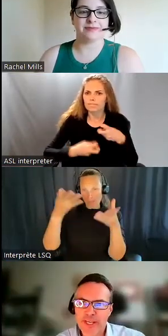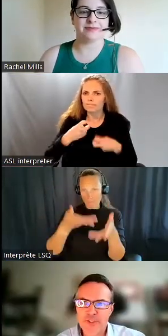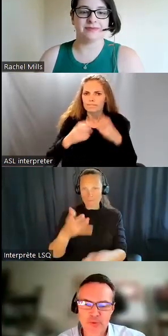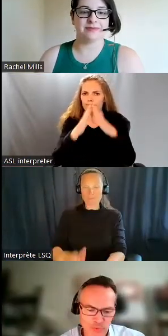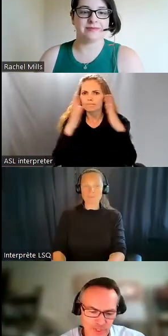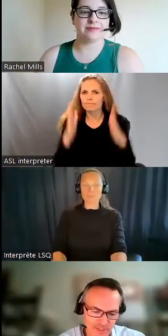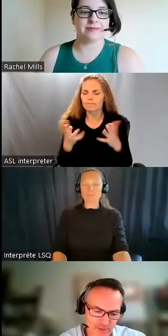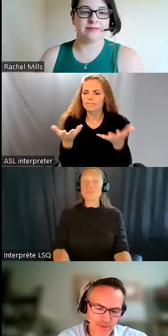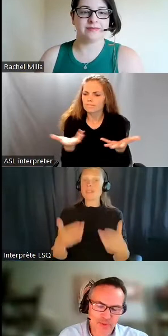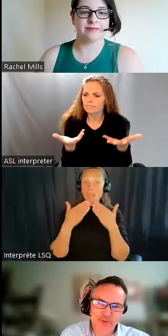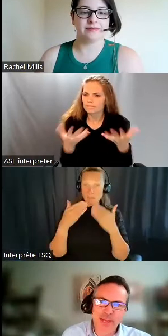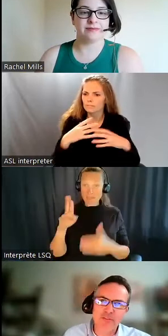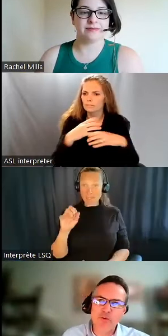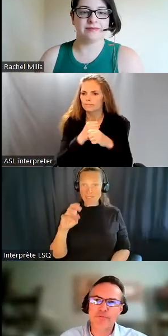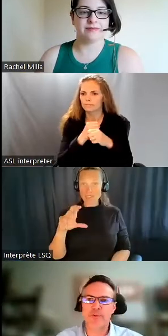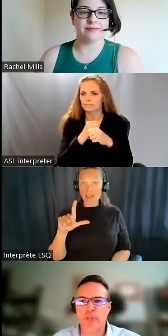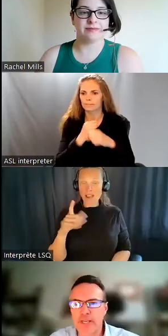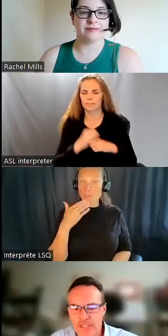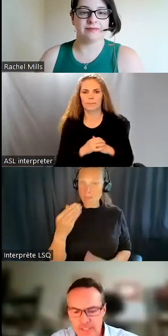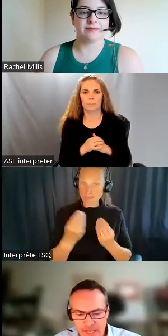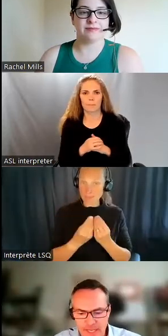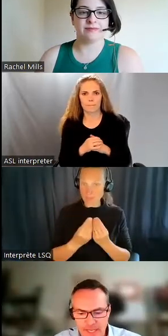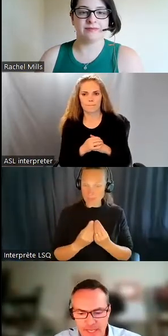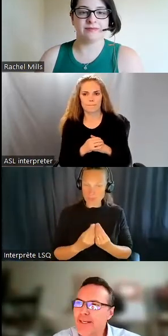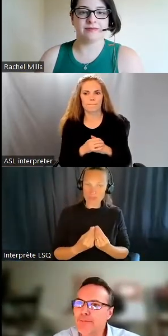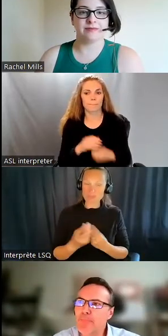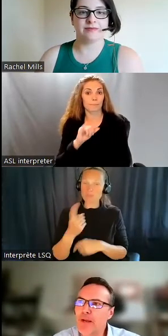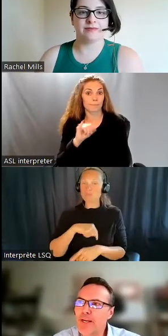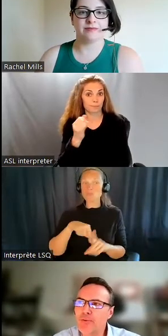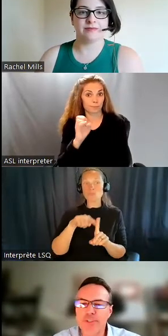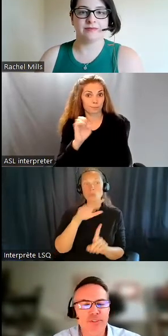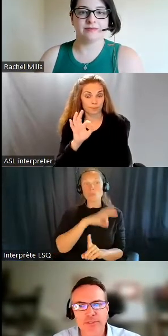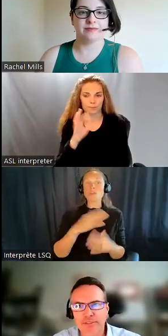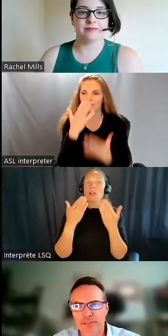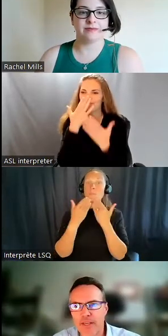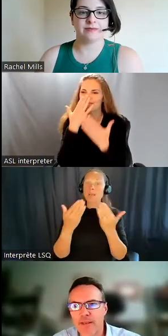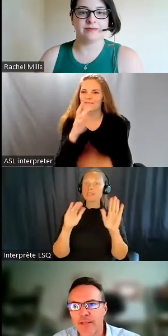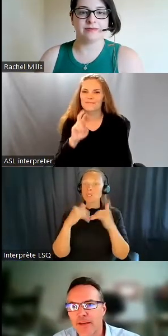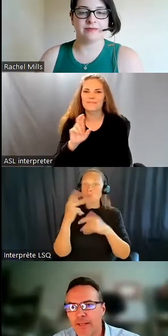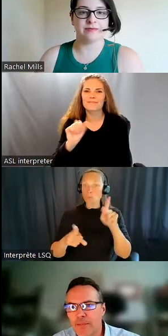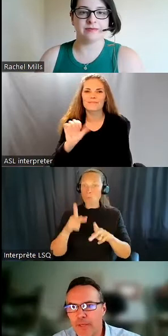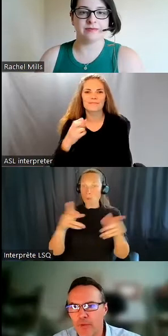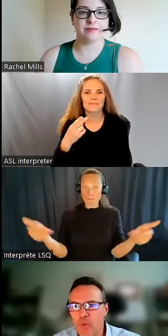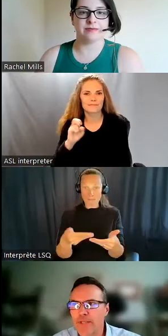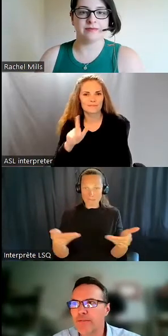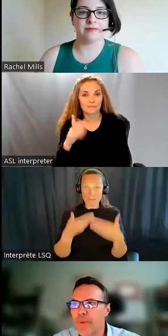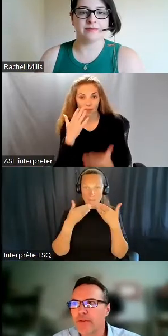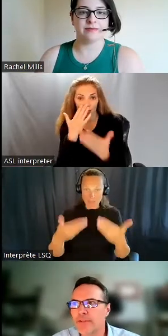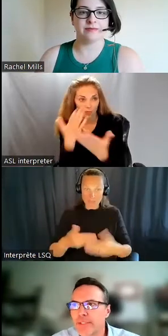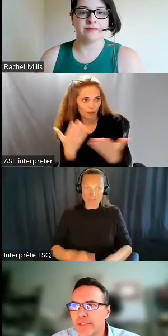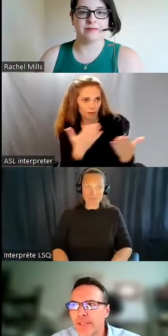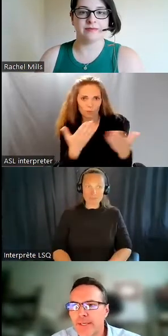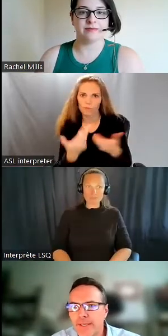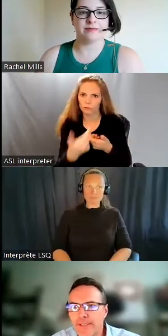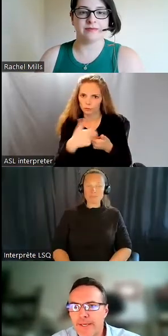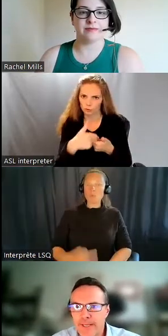Merci Rachel et j'aimerais remercier tout le monde, toutes les personnes qui sont là aujourd'hui. Je vais